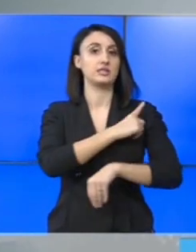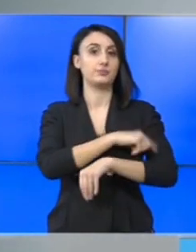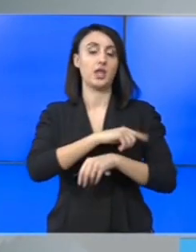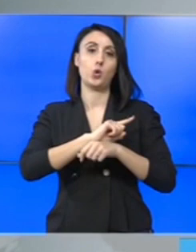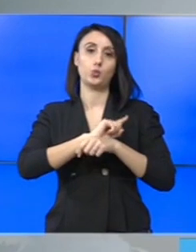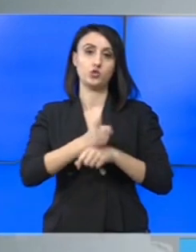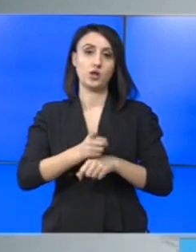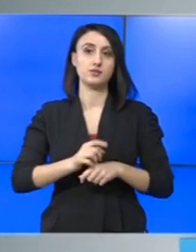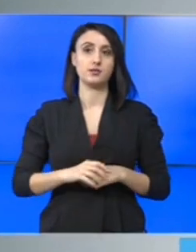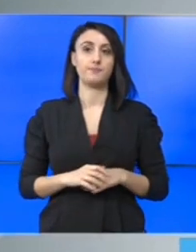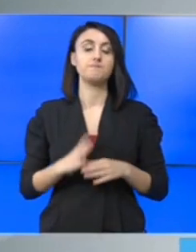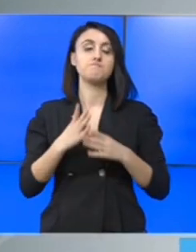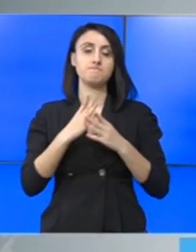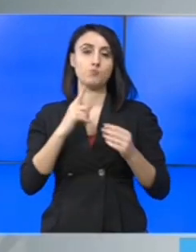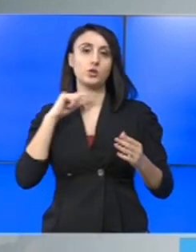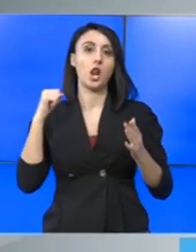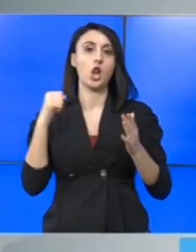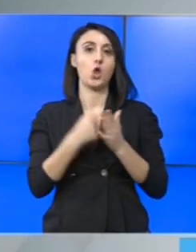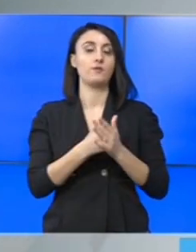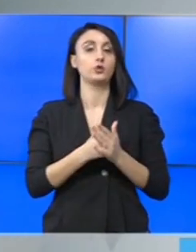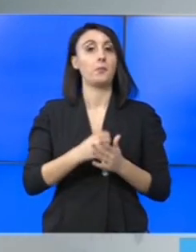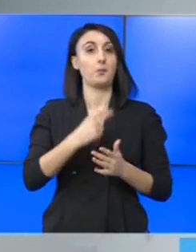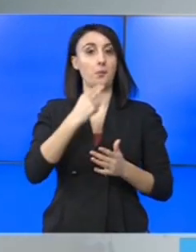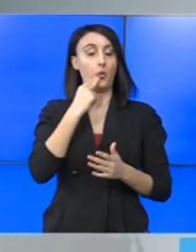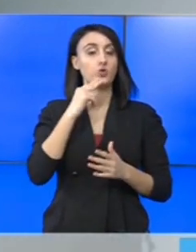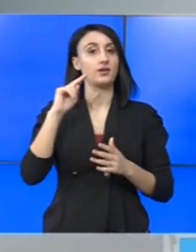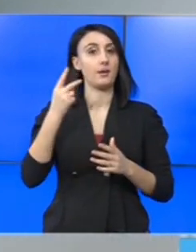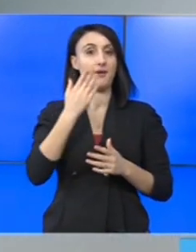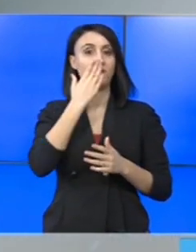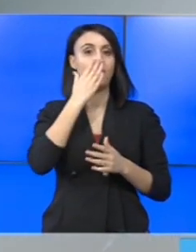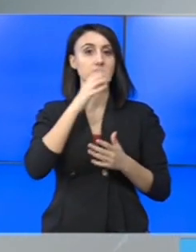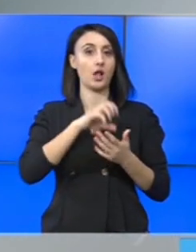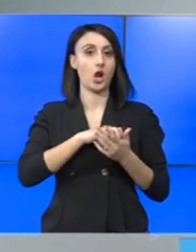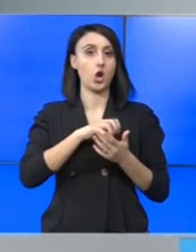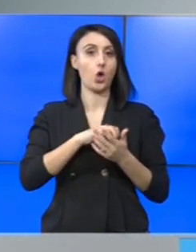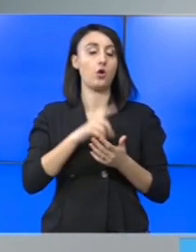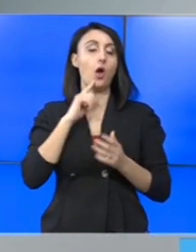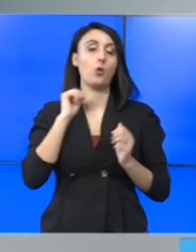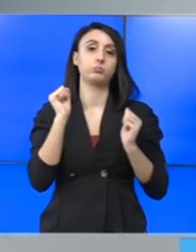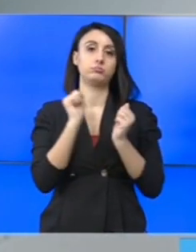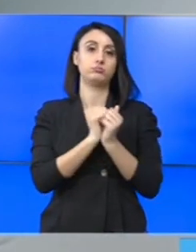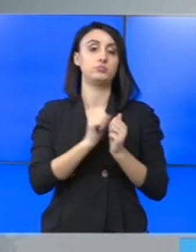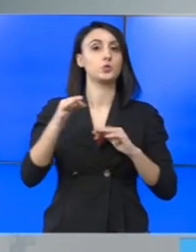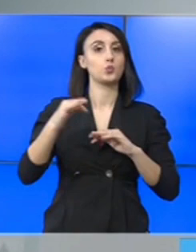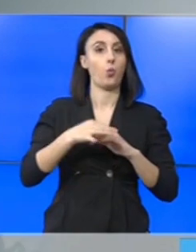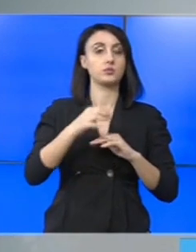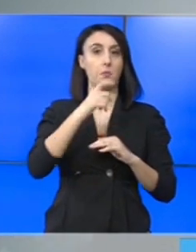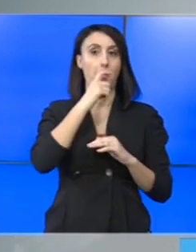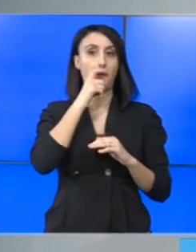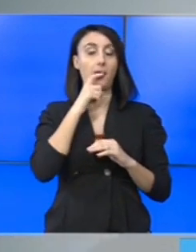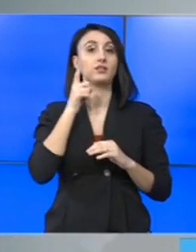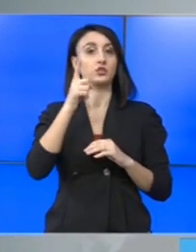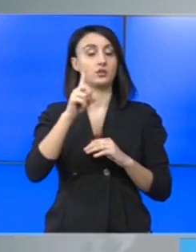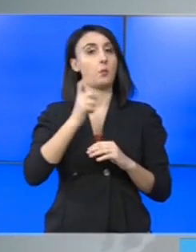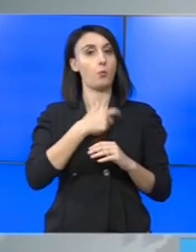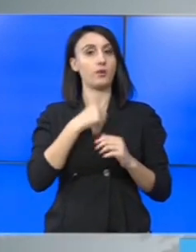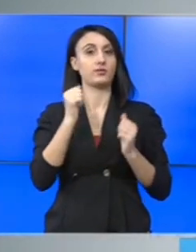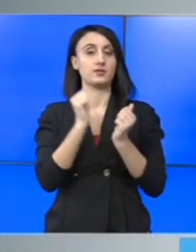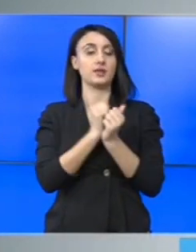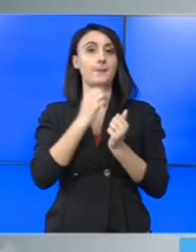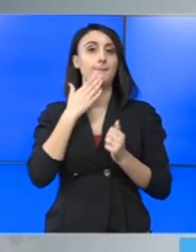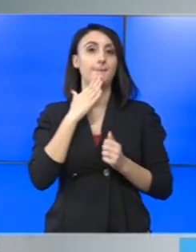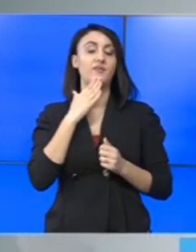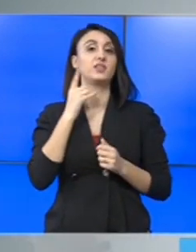de urgență la spital cu multiple traumatisme. Polițiștii chemați la locul incidentului l-au reținut pe soțul agresor. Acesta ar putea fi arestat